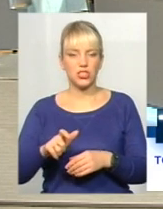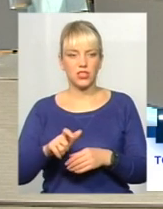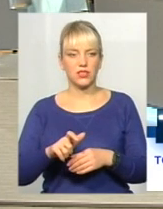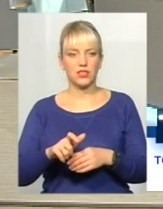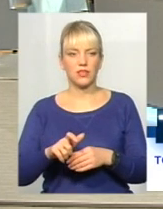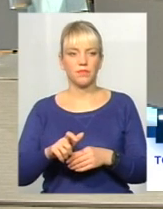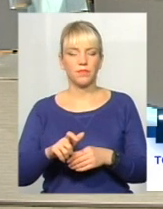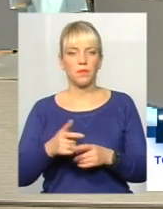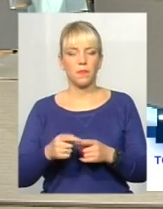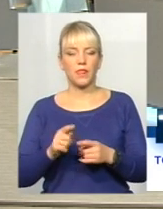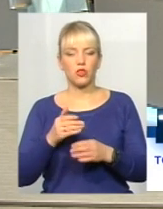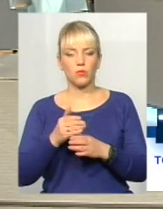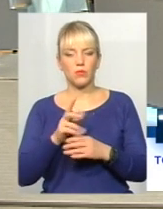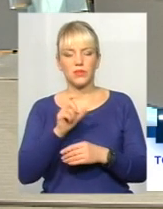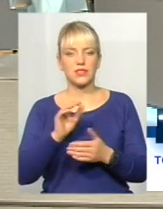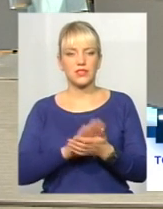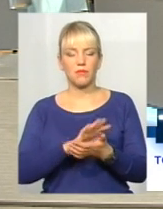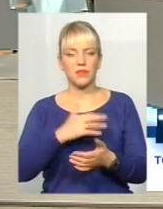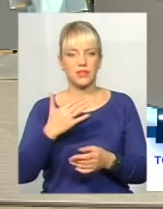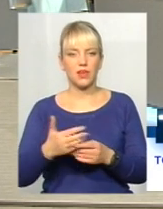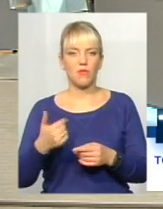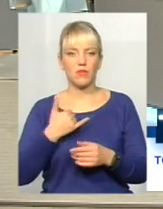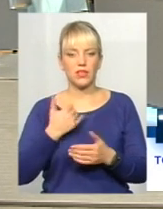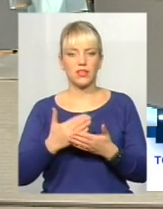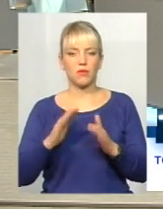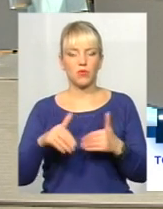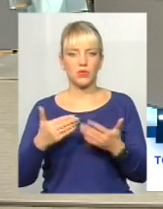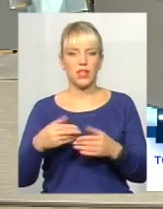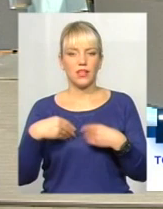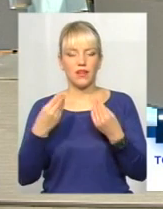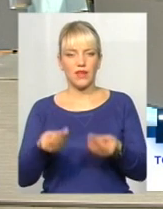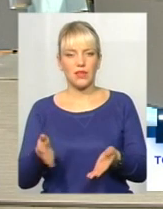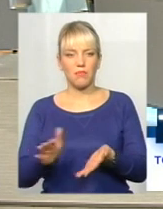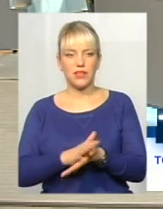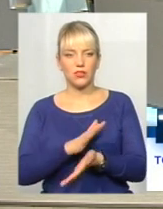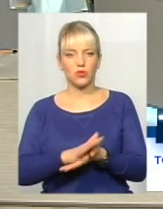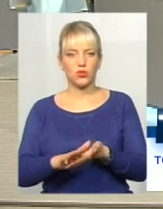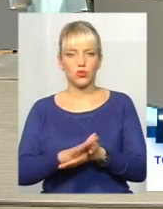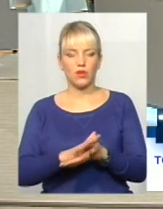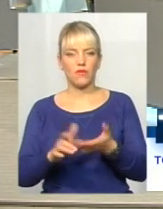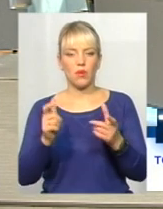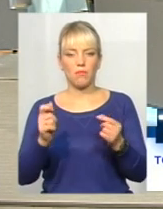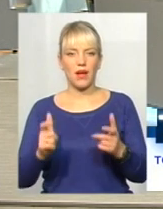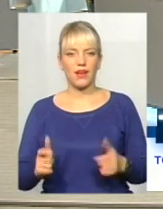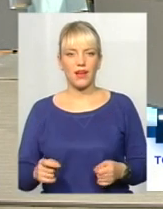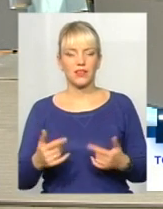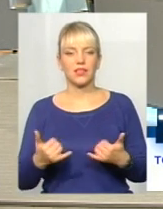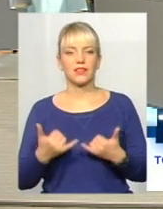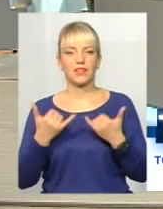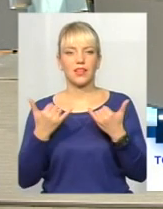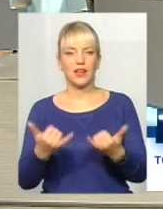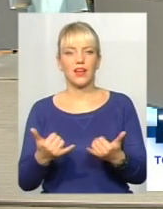сміття, в мене є пропозиція, щоб надавати безкоштовно пакет для різного